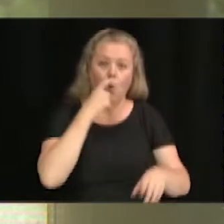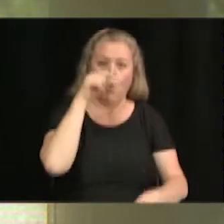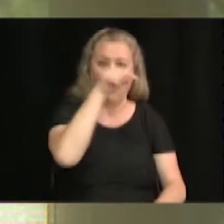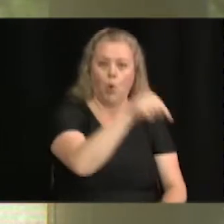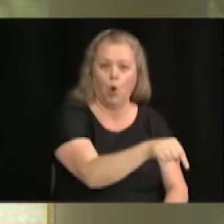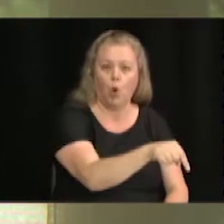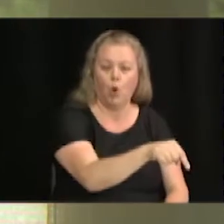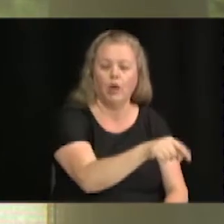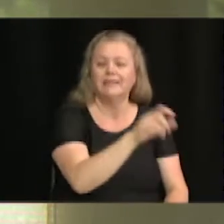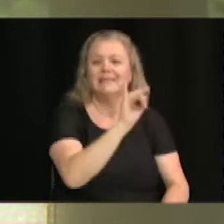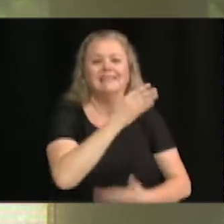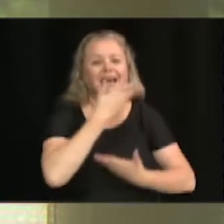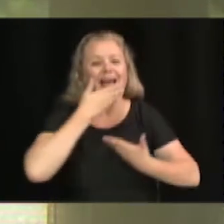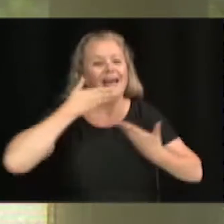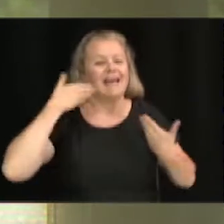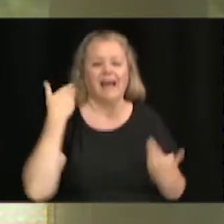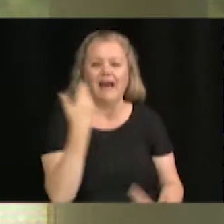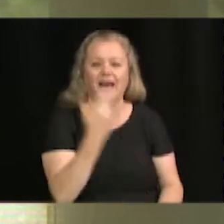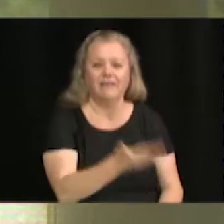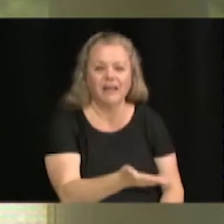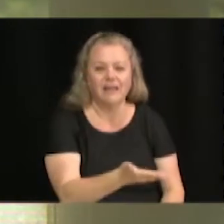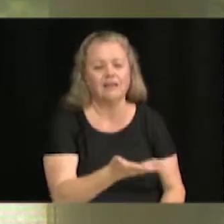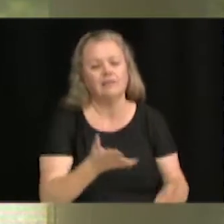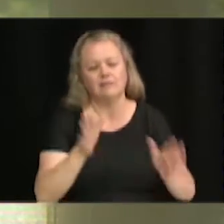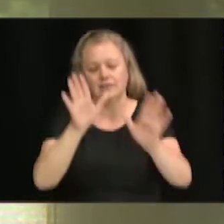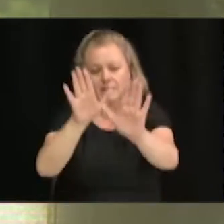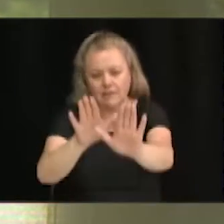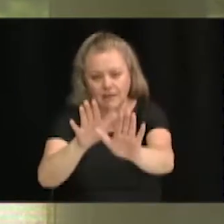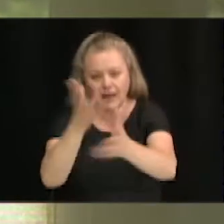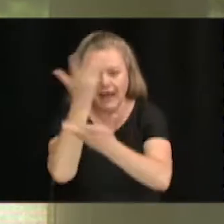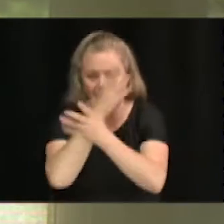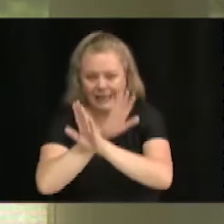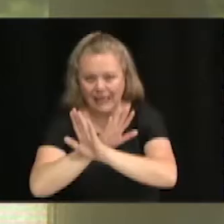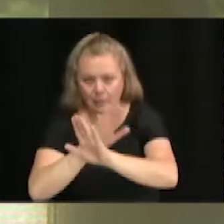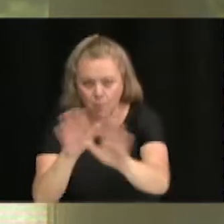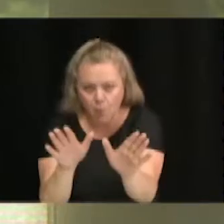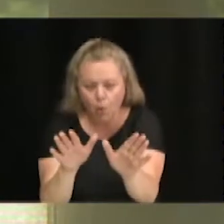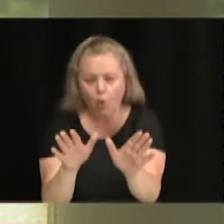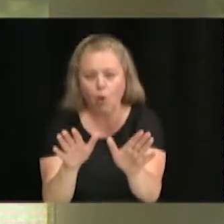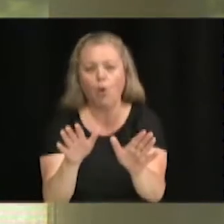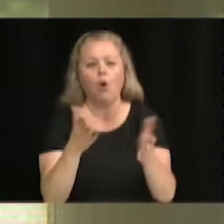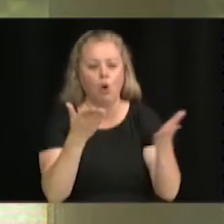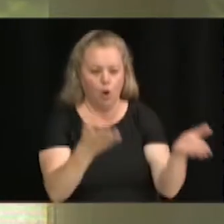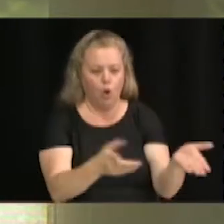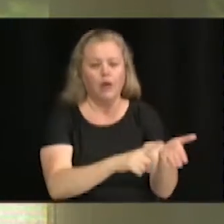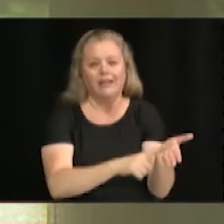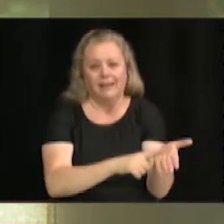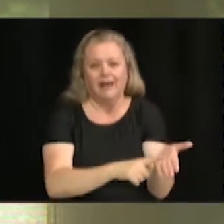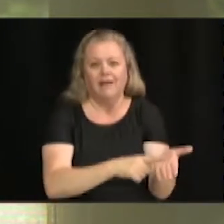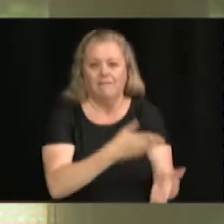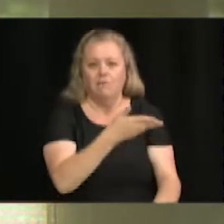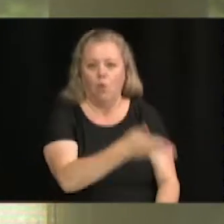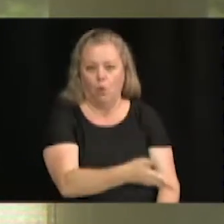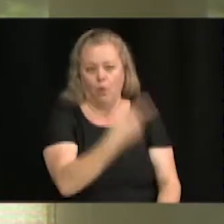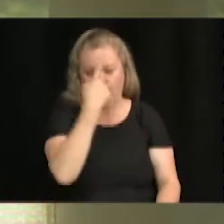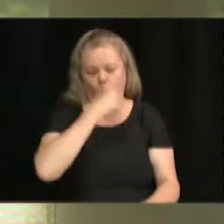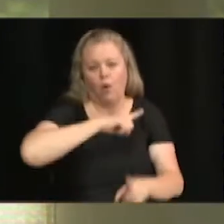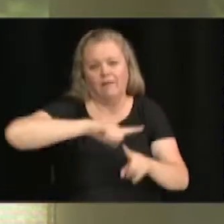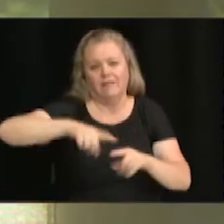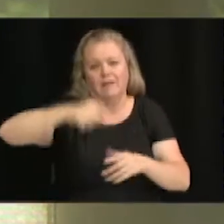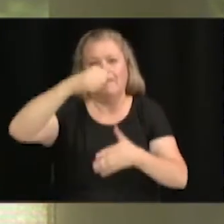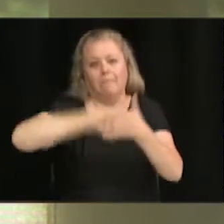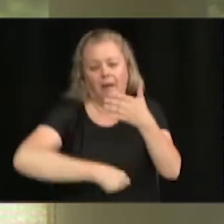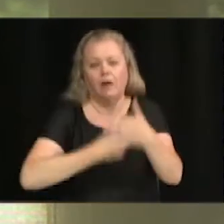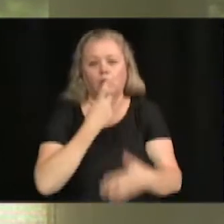la population qu'on va effectivement faire des travaux pour éviter que les gens manquent d'eau potable, si rien n'était fait, le lac